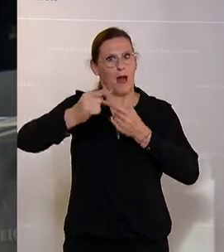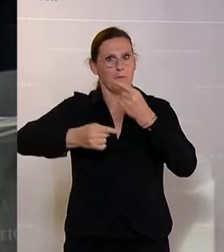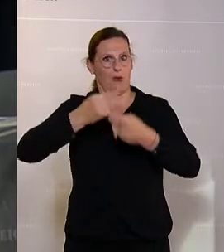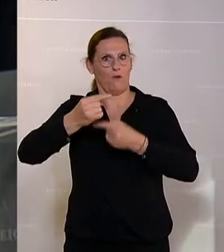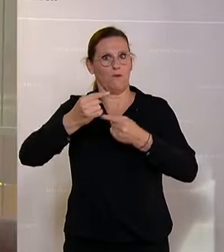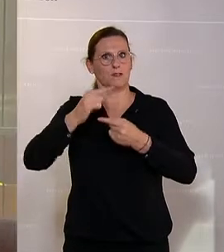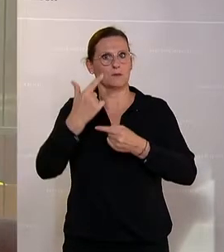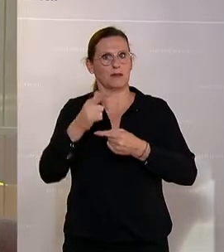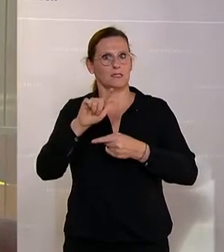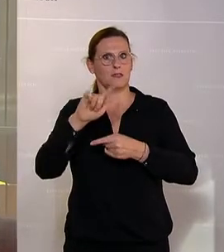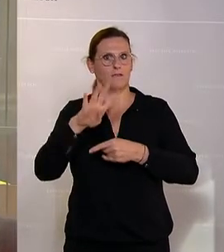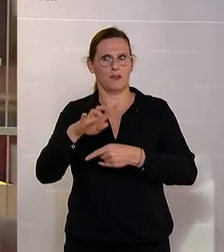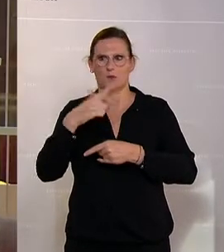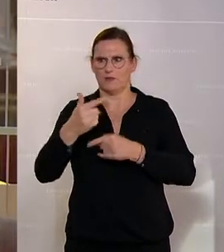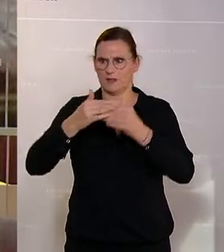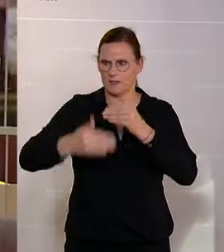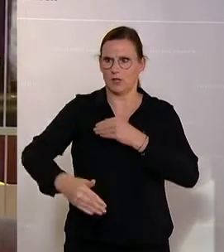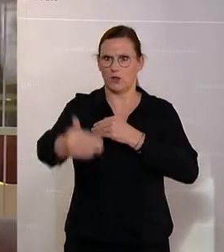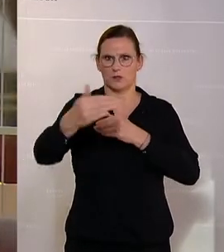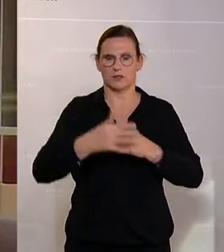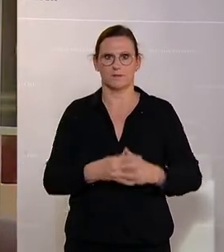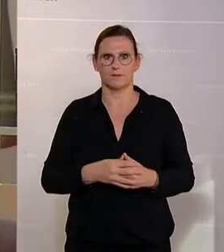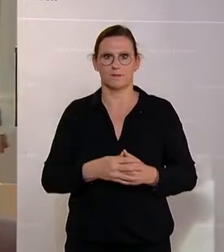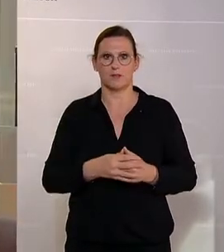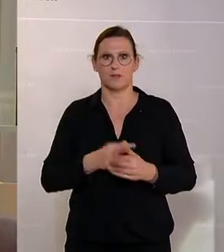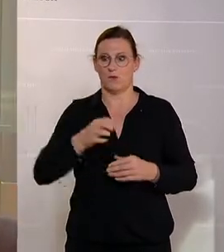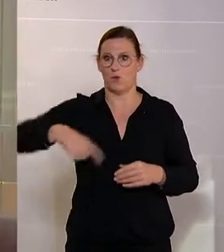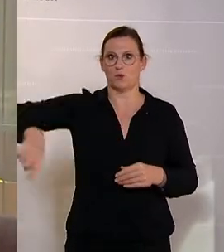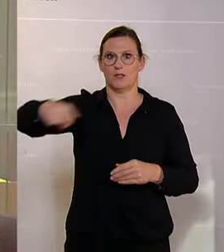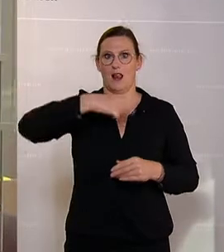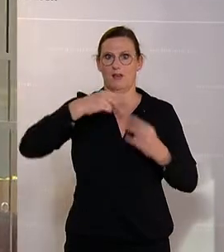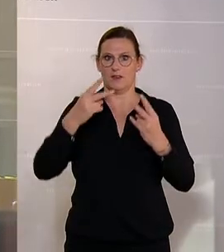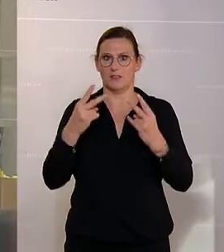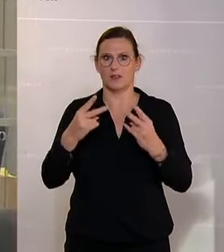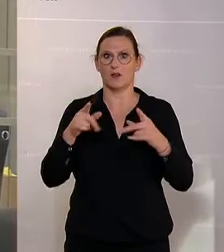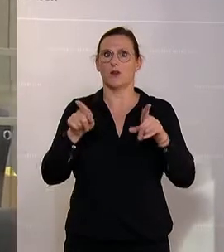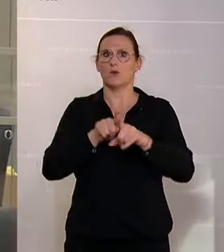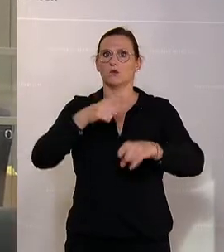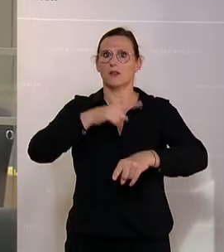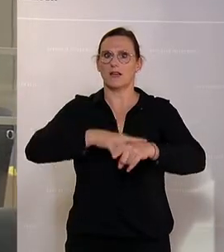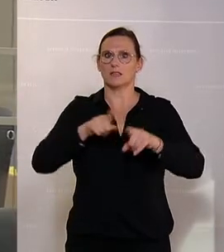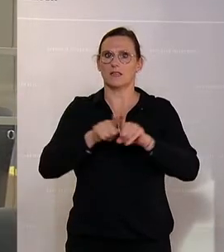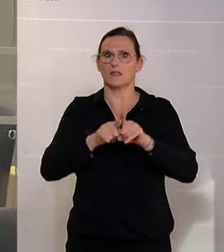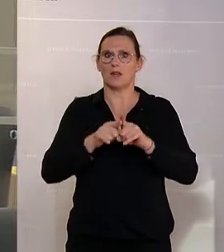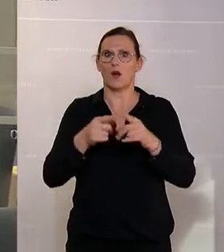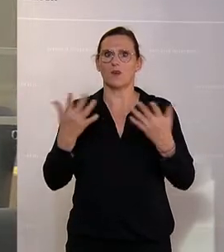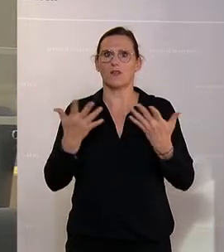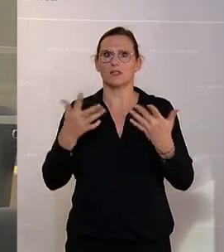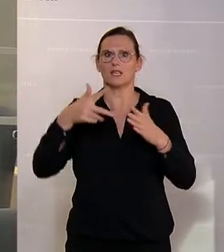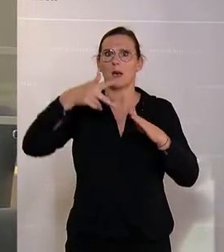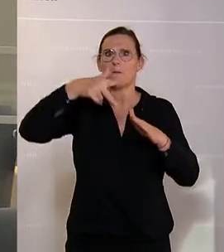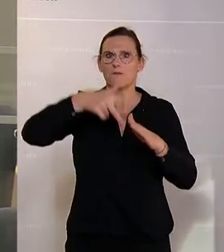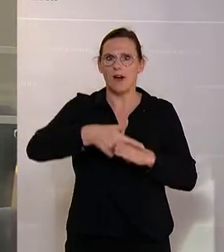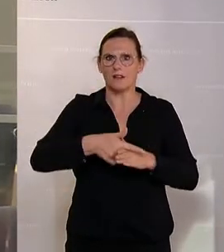Und zwar für uns alle. Und gleichzeitig geht es um dieses Mehrwegpfand, also dieses